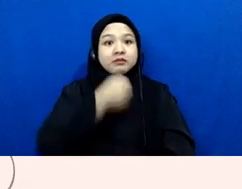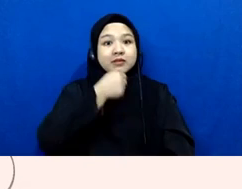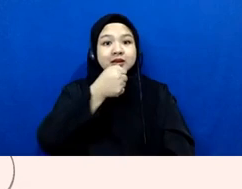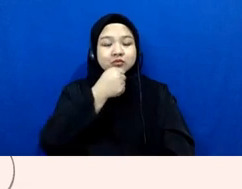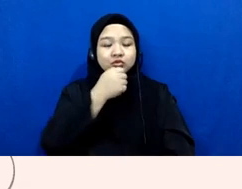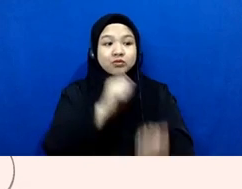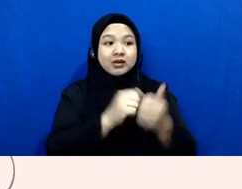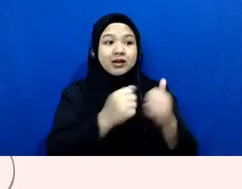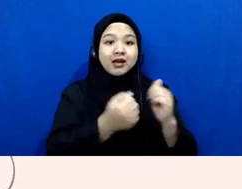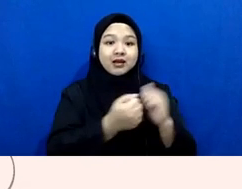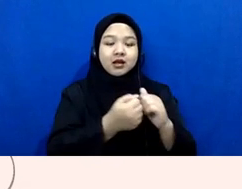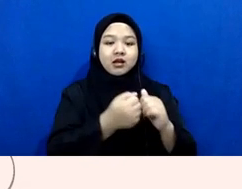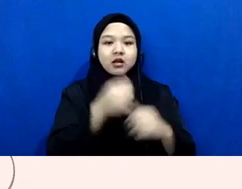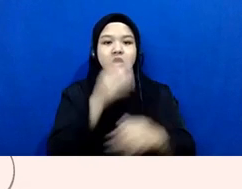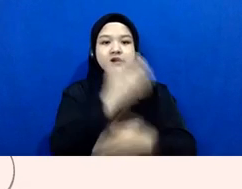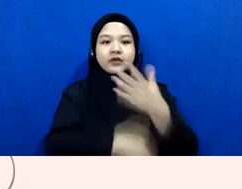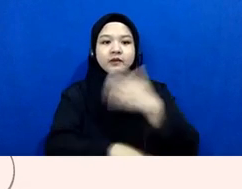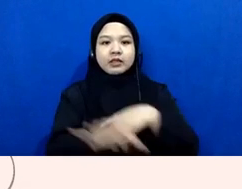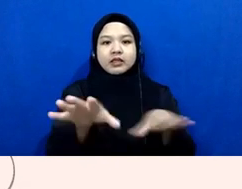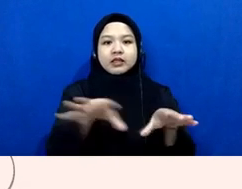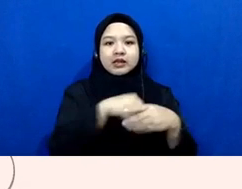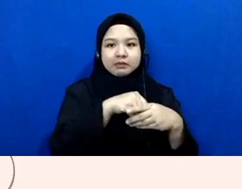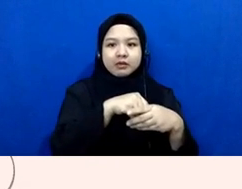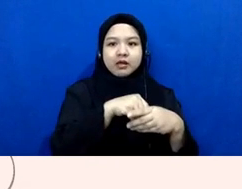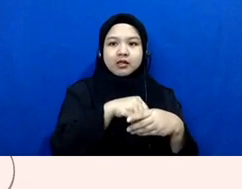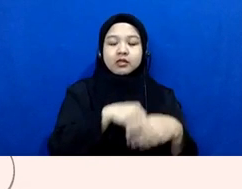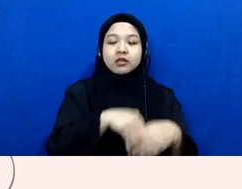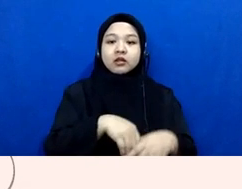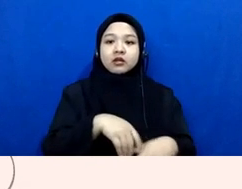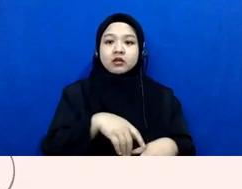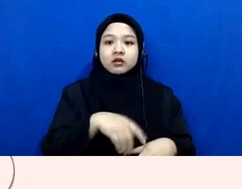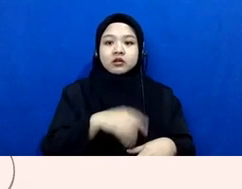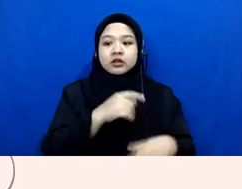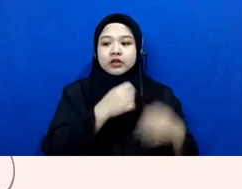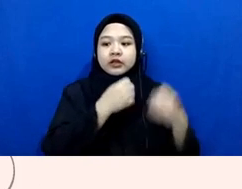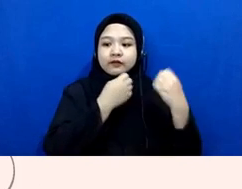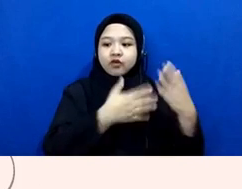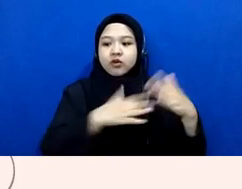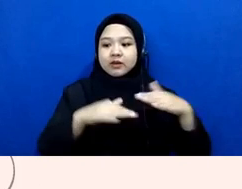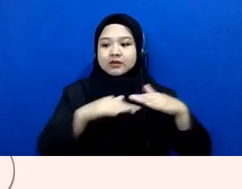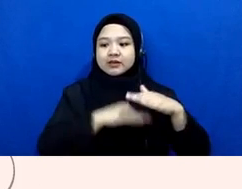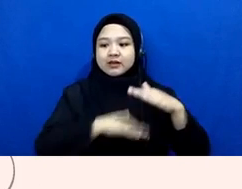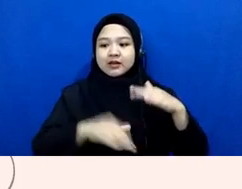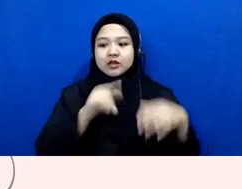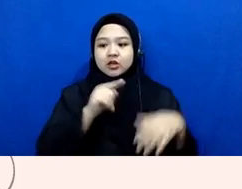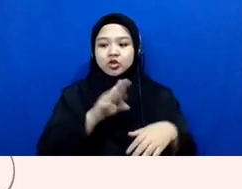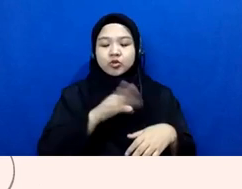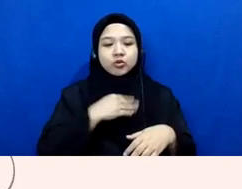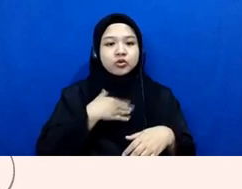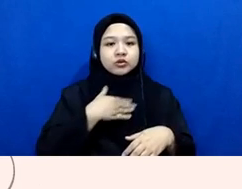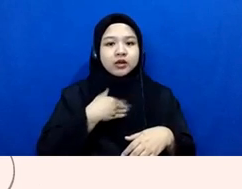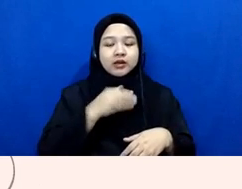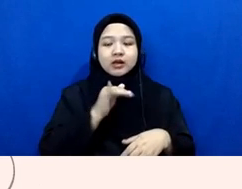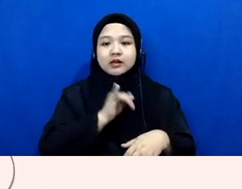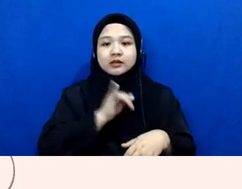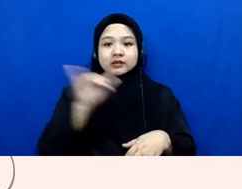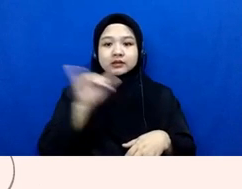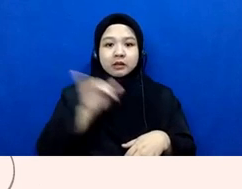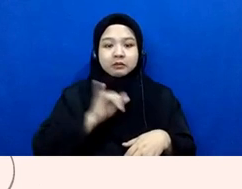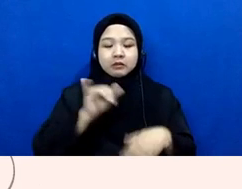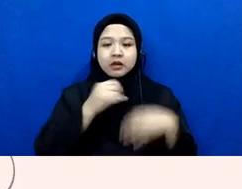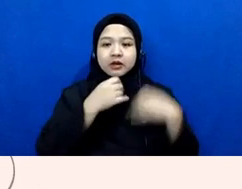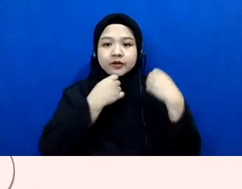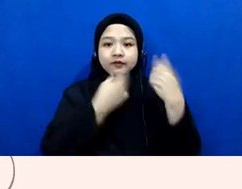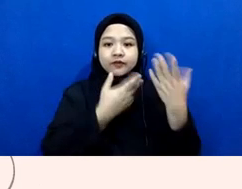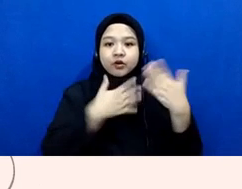difabel di dalamnya itu apa informasi dasar itu menurut saya sama dengan informasi